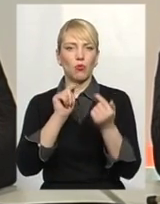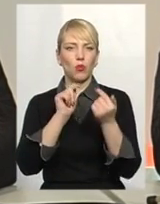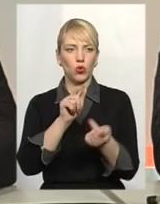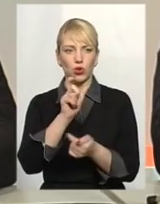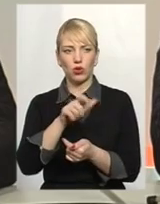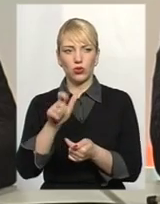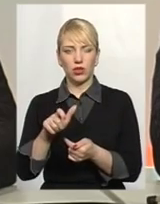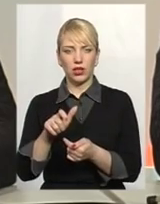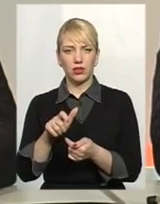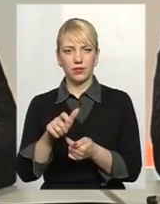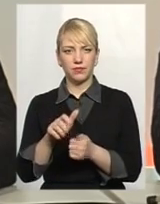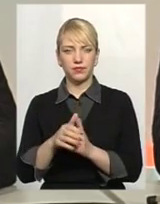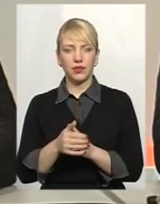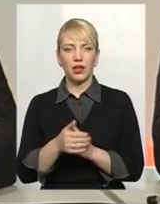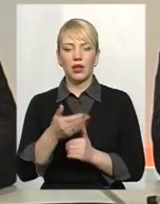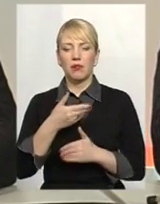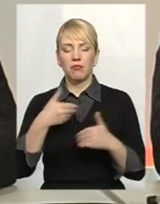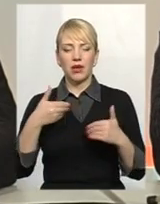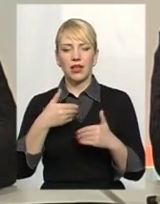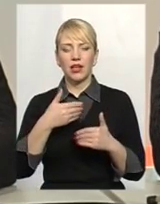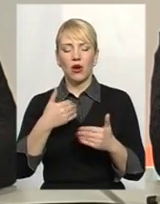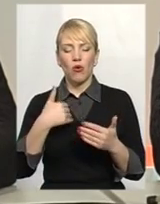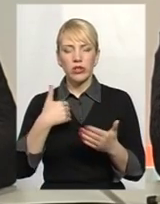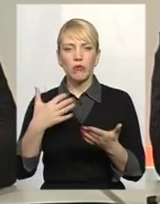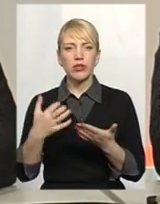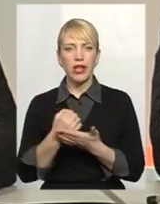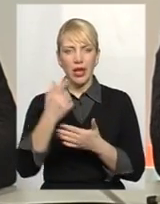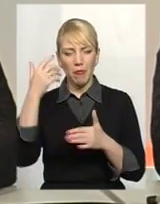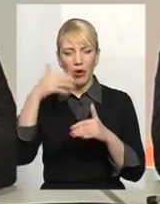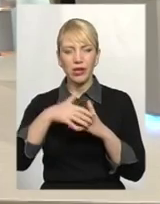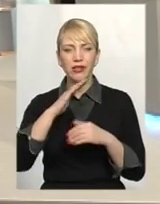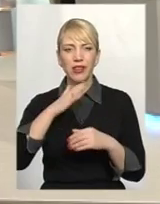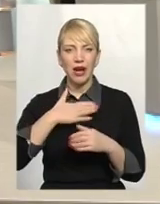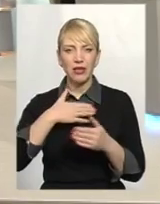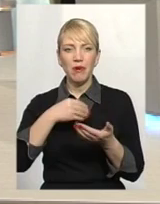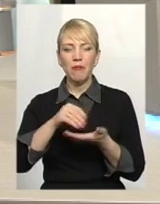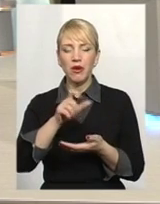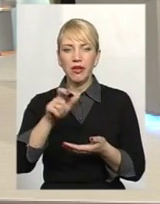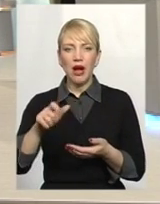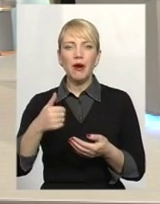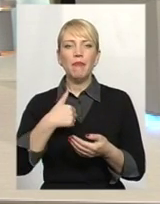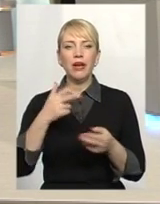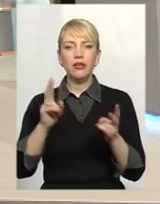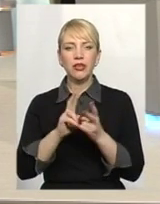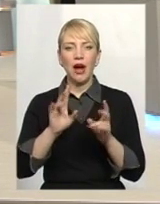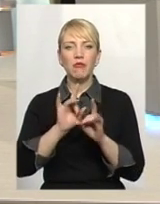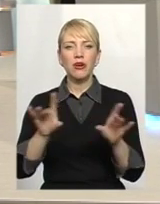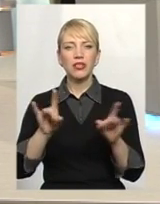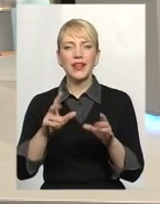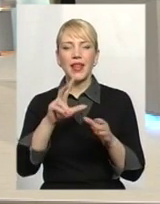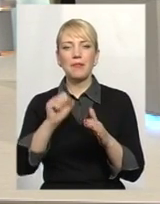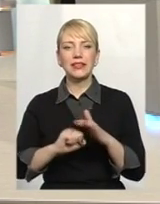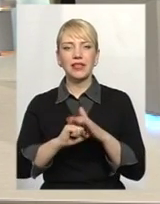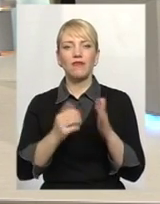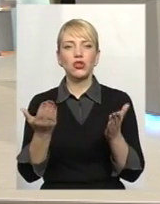людей, для того, що вони не хочуть ставити лічильників. Ми не хочемо знайти порозуміння з нашими споживачами, ми зустрічаємося, роз'яснюємо, розказуємо на підставі чого